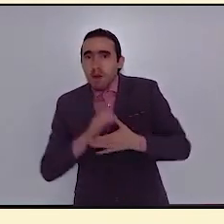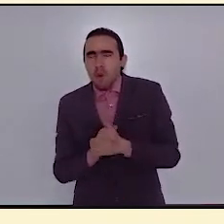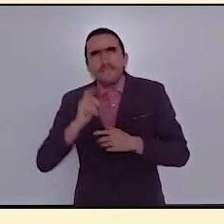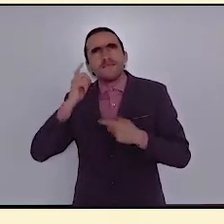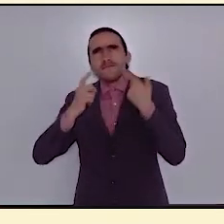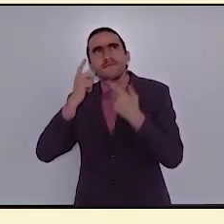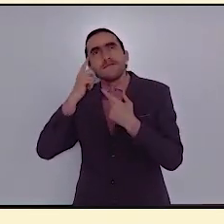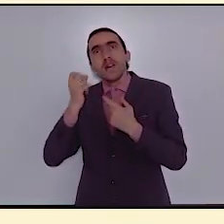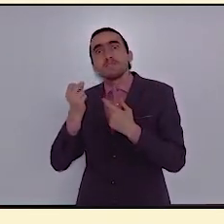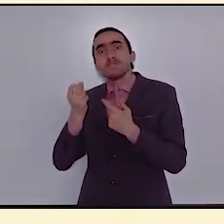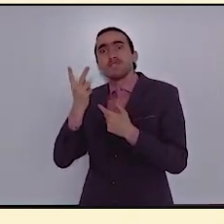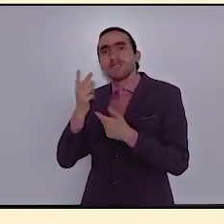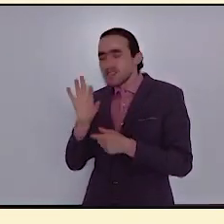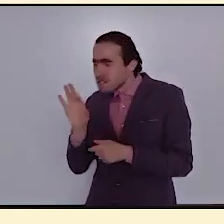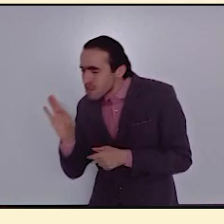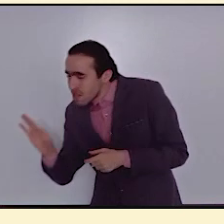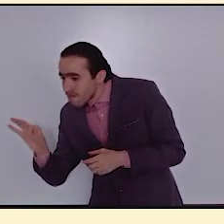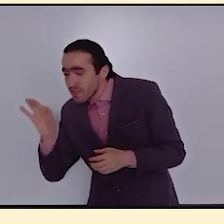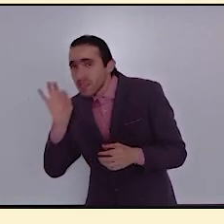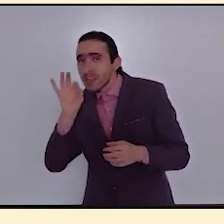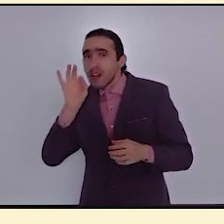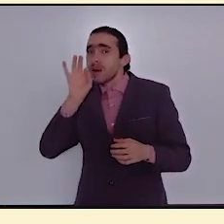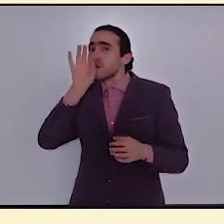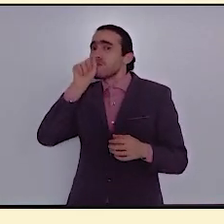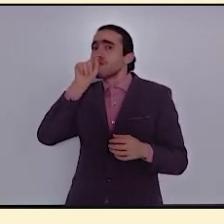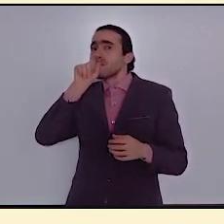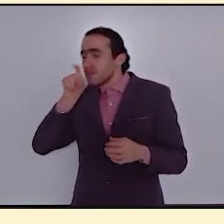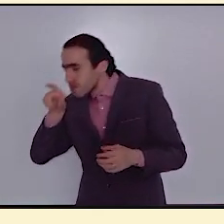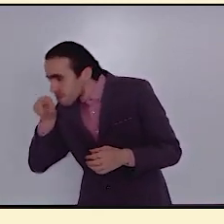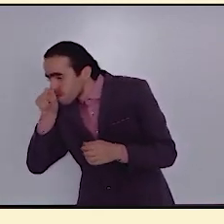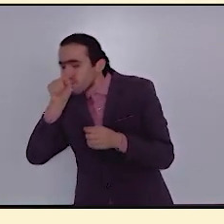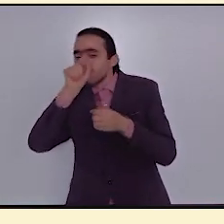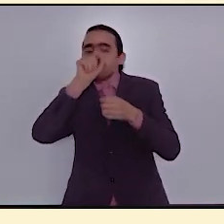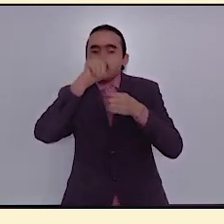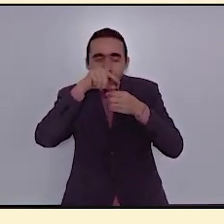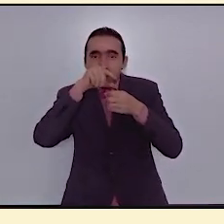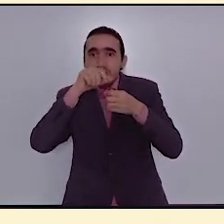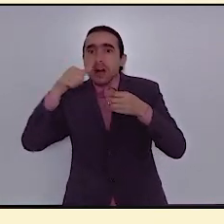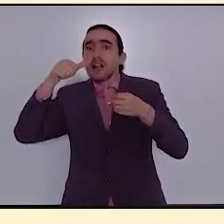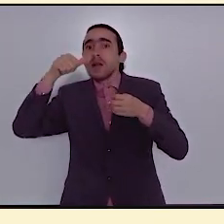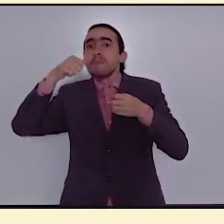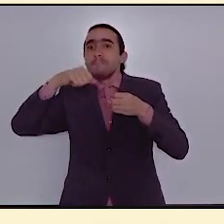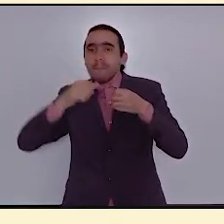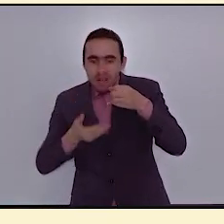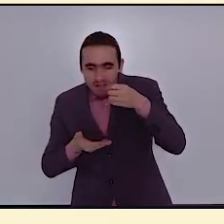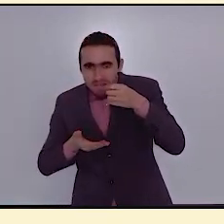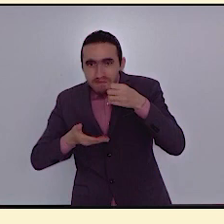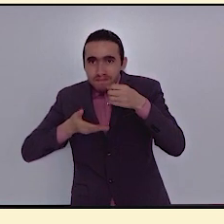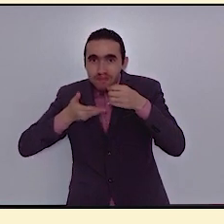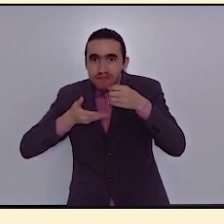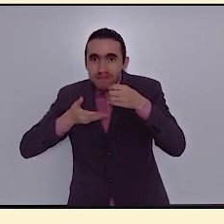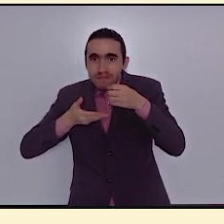أخذ حجرا صغيرا ووضعه في الزجاجة فارتفع الماء داخل الزجاجة قليلا